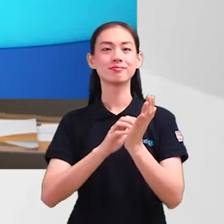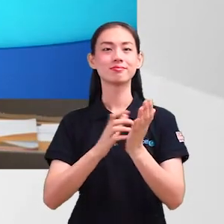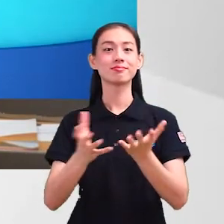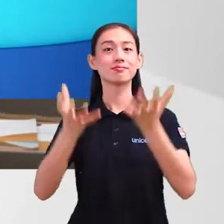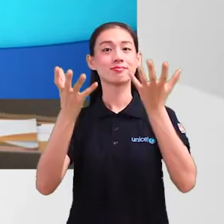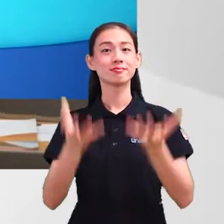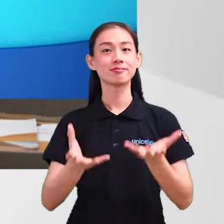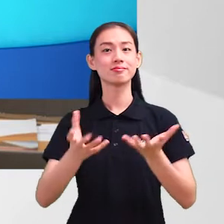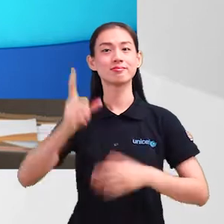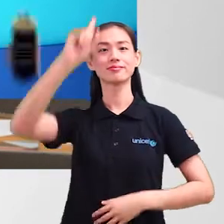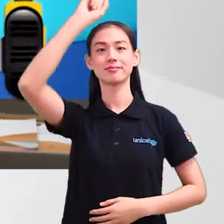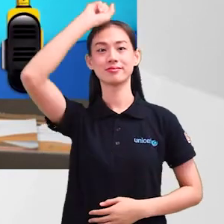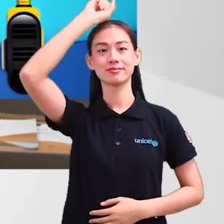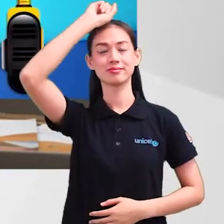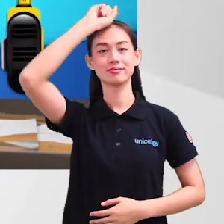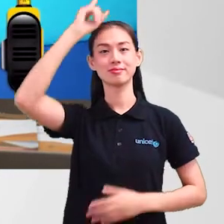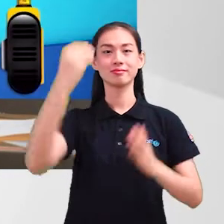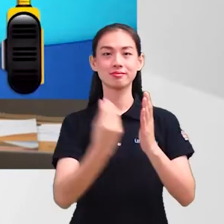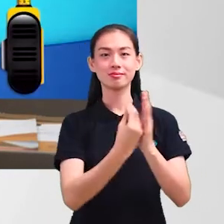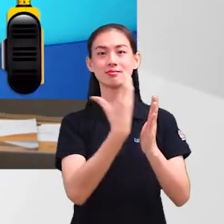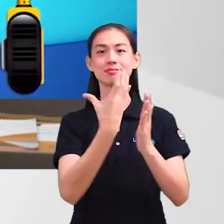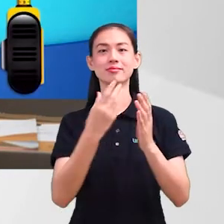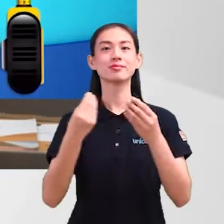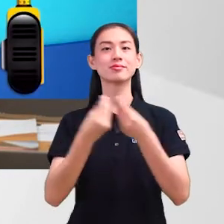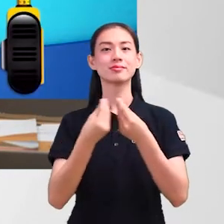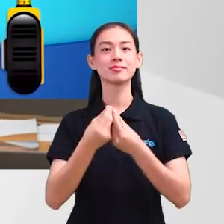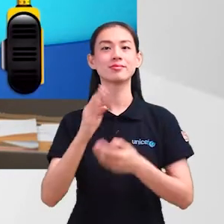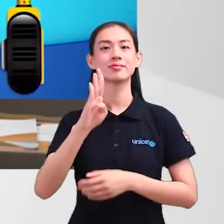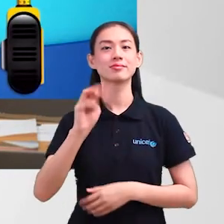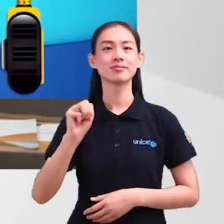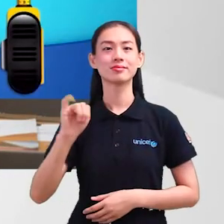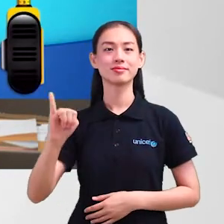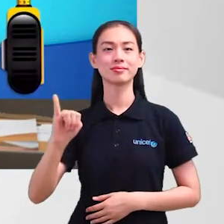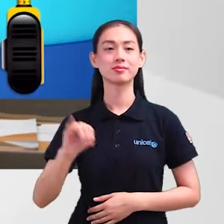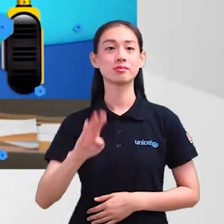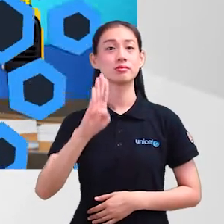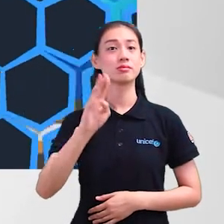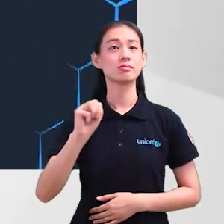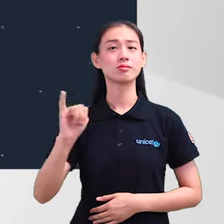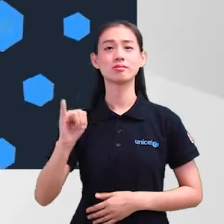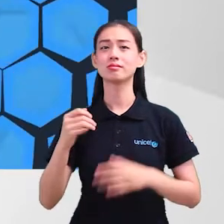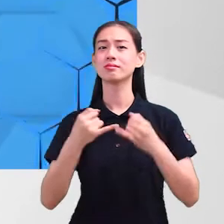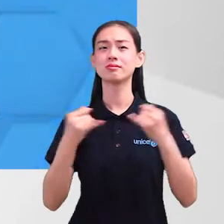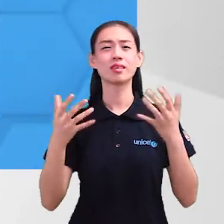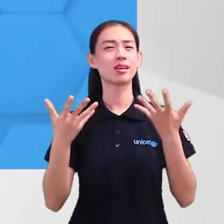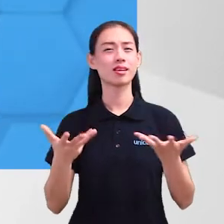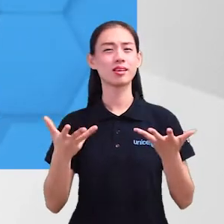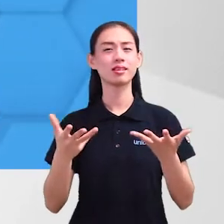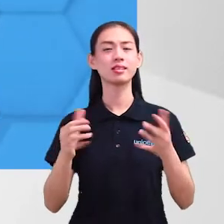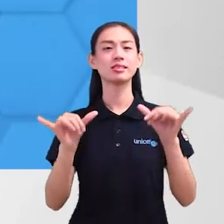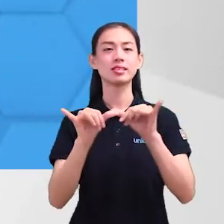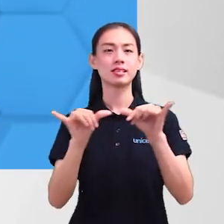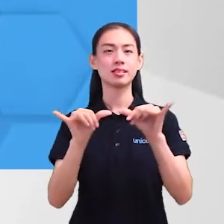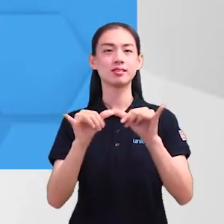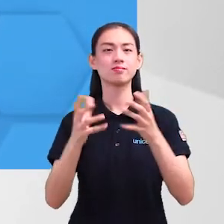kalkulator yang meminta berat dan tinggi seseorang dan memaparkan nilai BMI mereka BMI adalah sejenis pengukuran